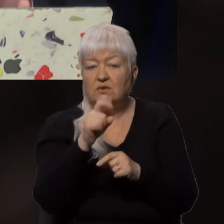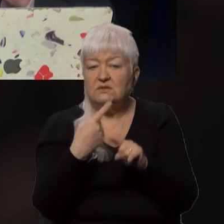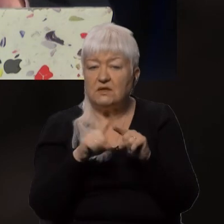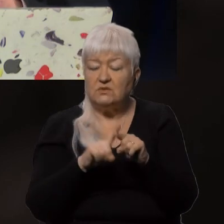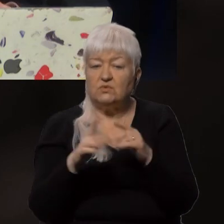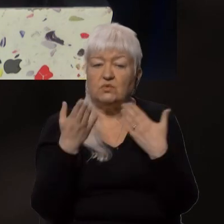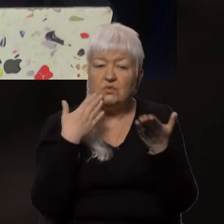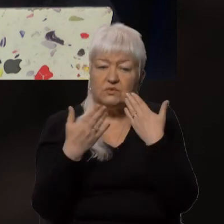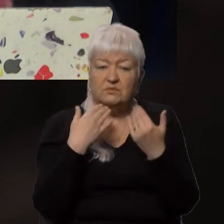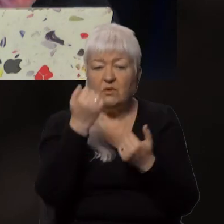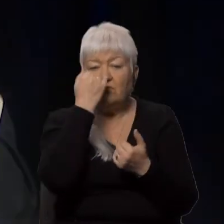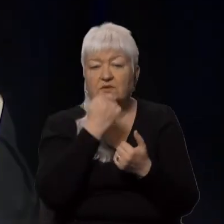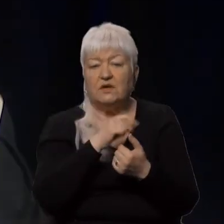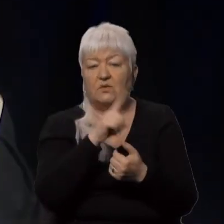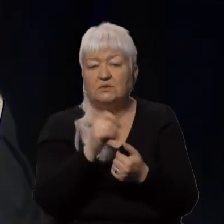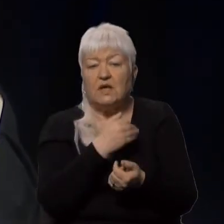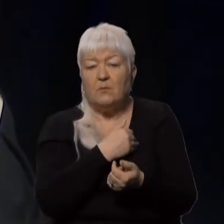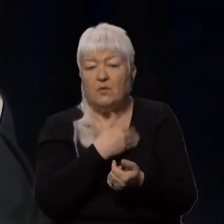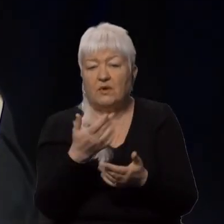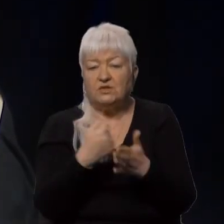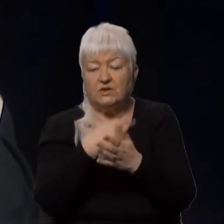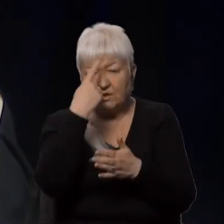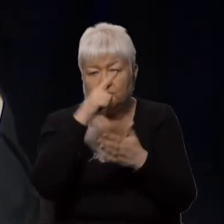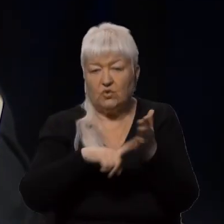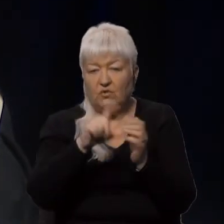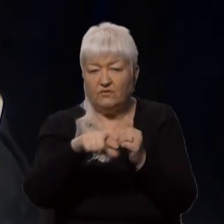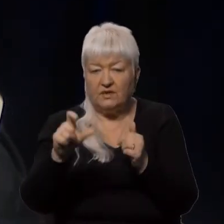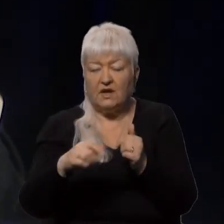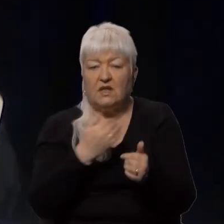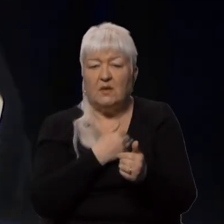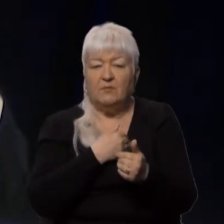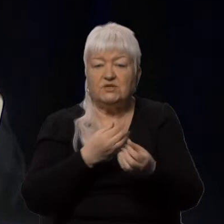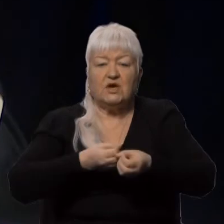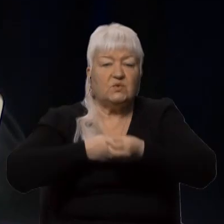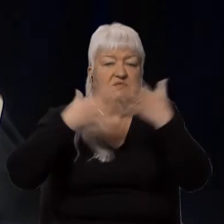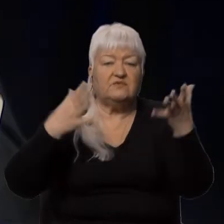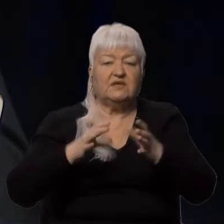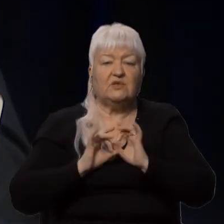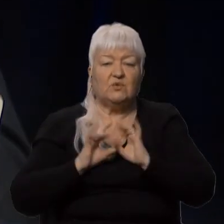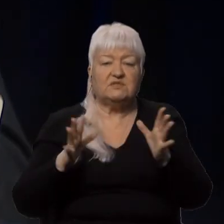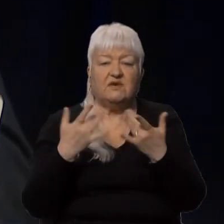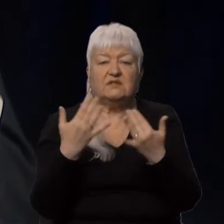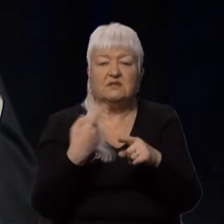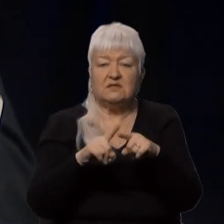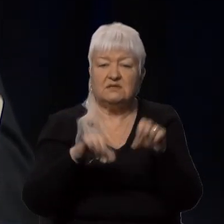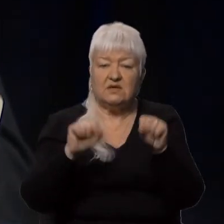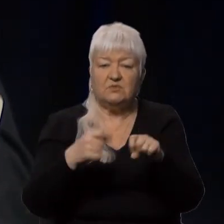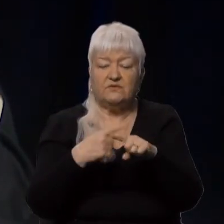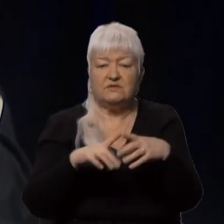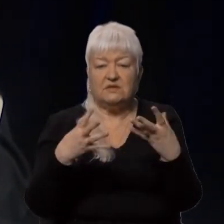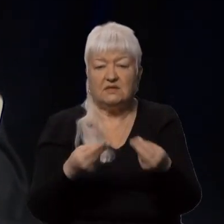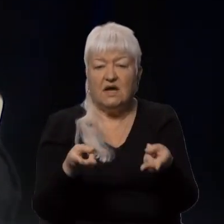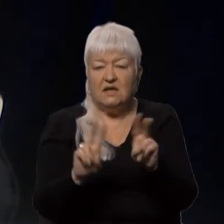дякую за побажання довірян і бажаю світлого свята, наскільки це можливо в ці дні, та лишатися у